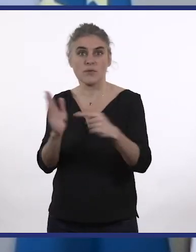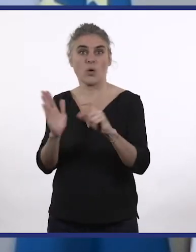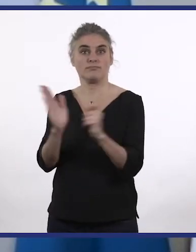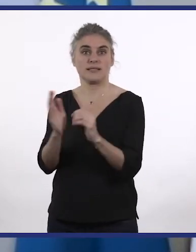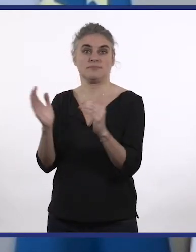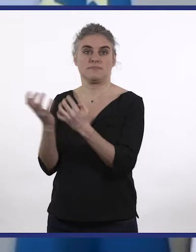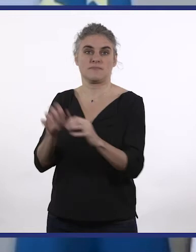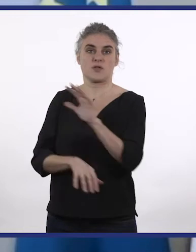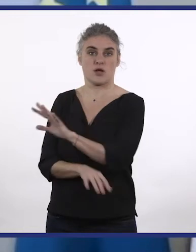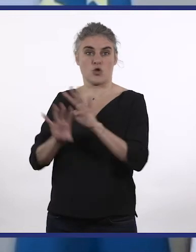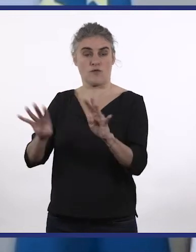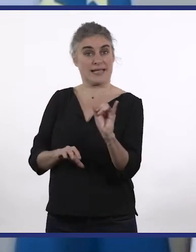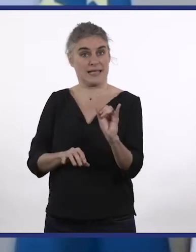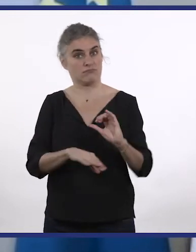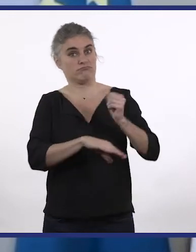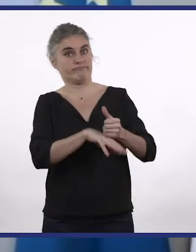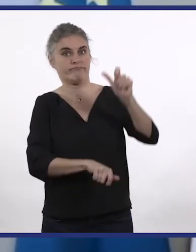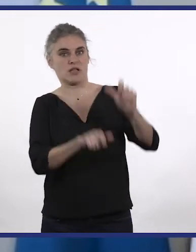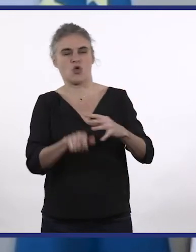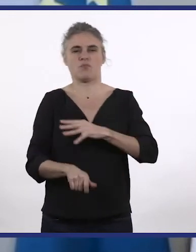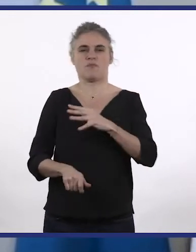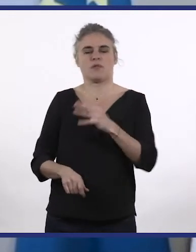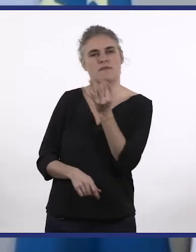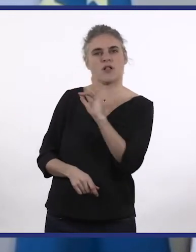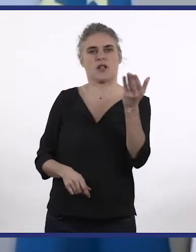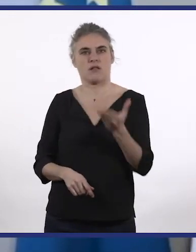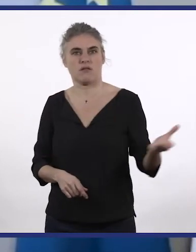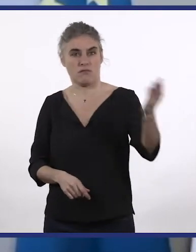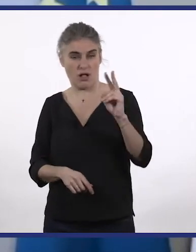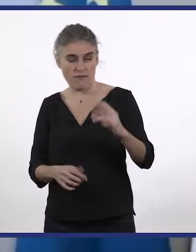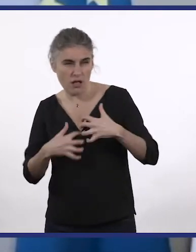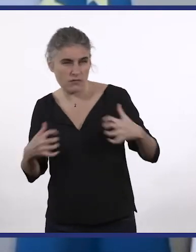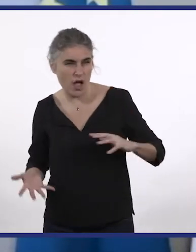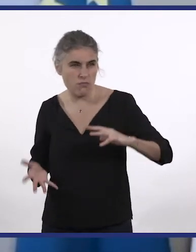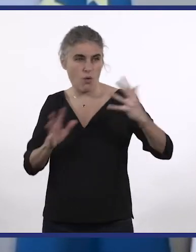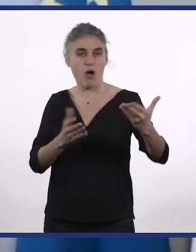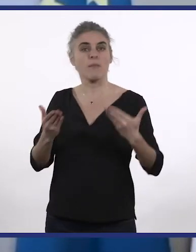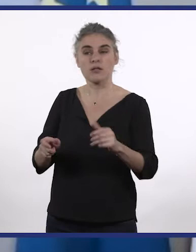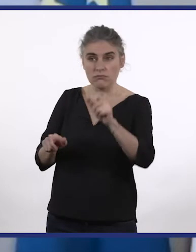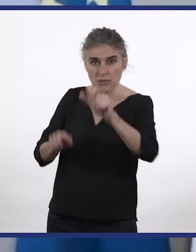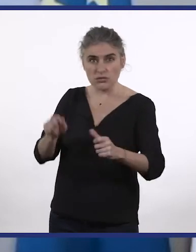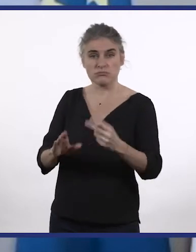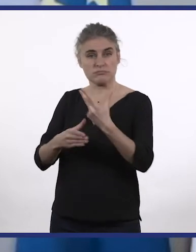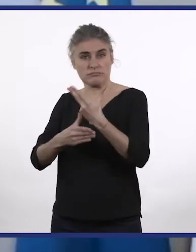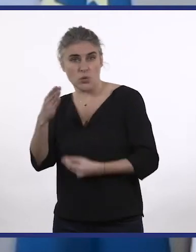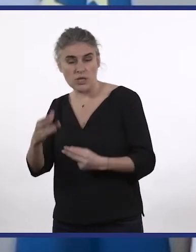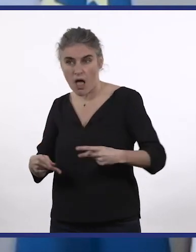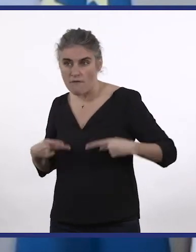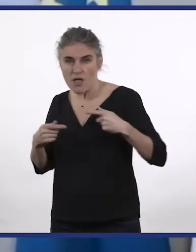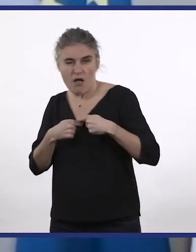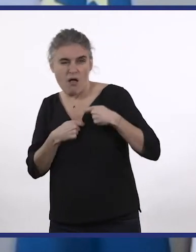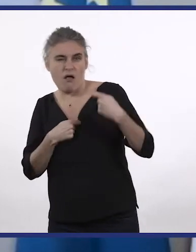en 1959 par des médecins français, sous l'effet des progrès scientifiques, l'espérance de vie des personnes trisomiques s'est